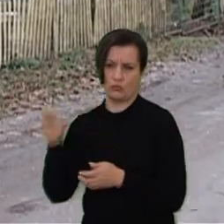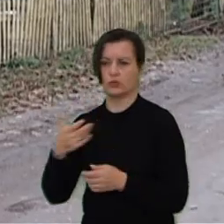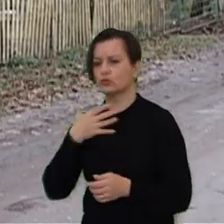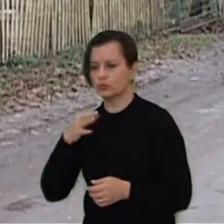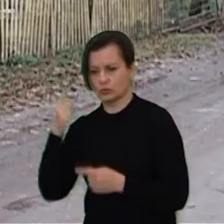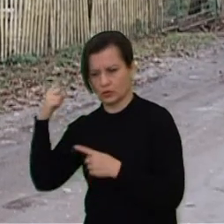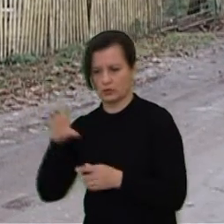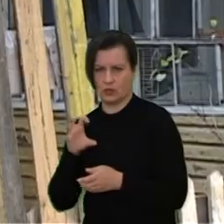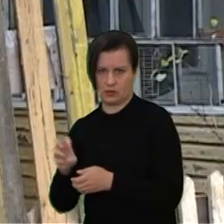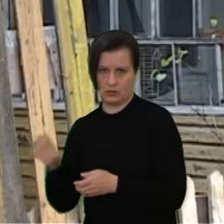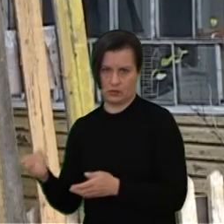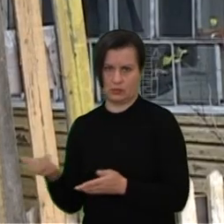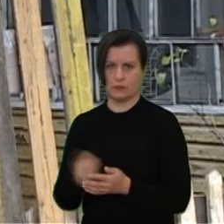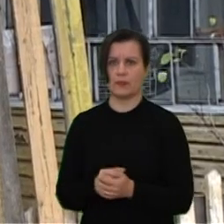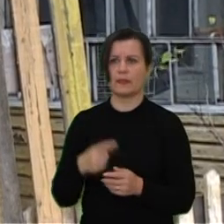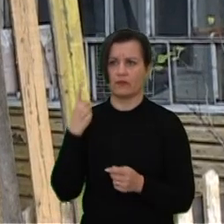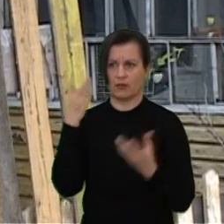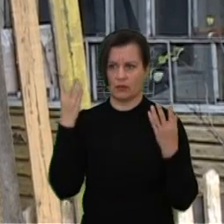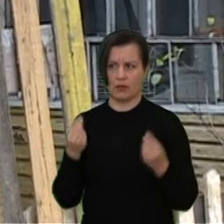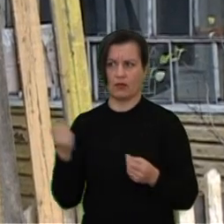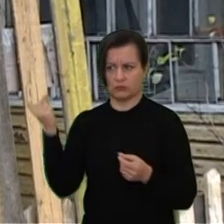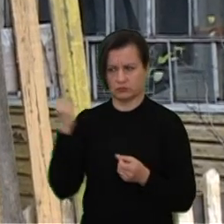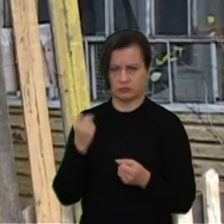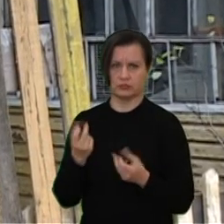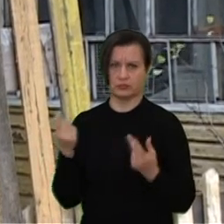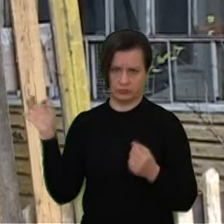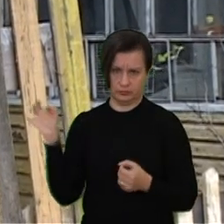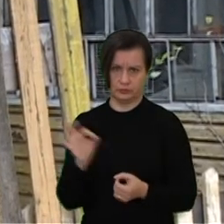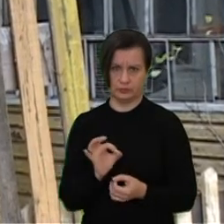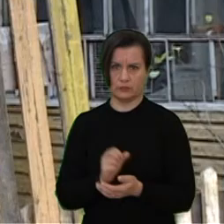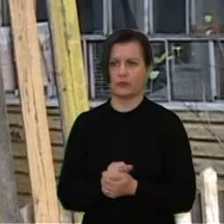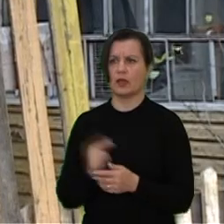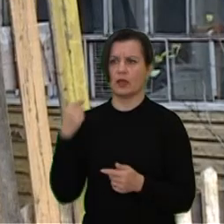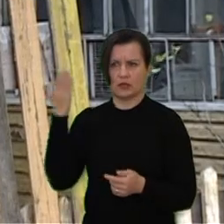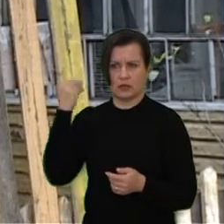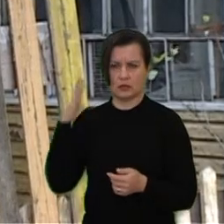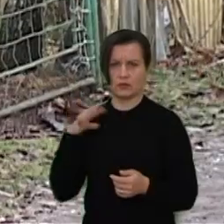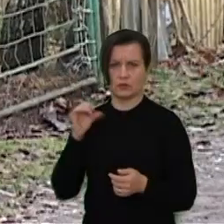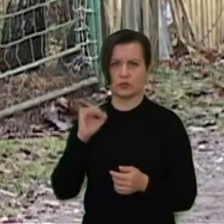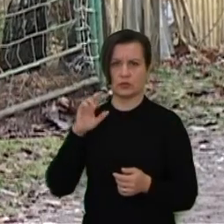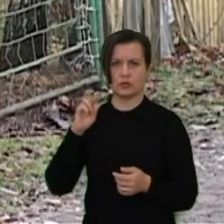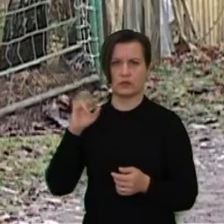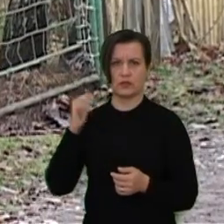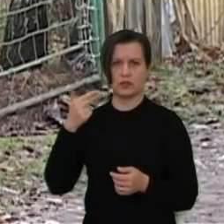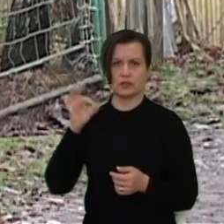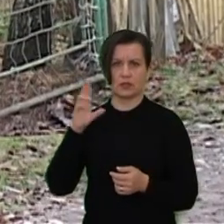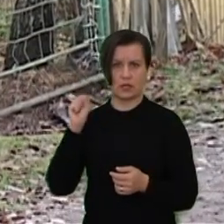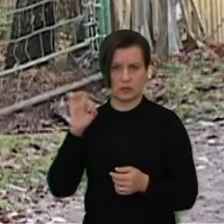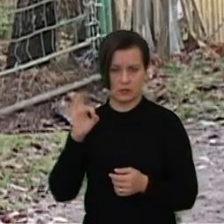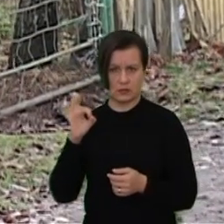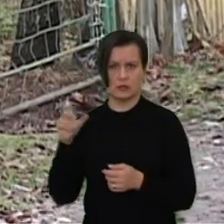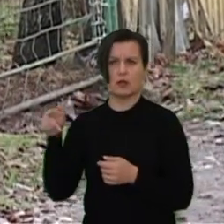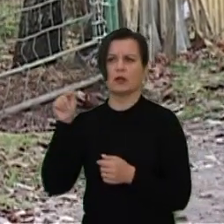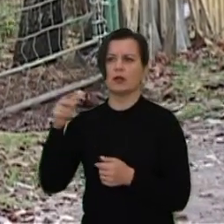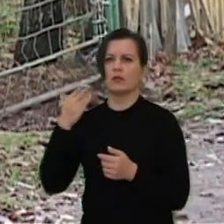apkandžio ir kitus šunis už puolą. Tai į dieną mes gaunam po vienas, kam būti tikrai visada. Neprižiūrėtų iš tų būna labai retas atvejais. Visai neseniai